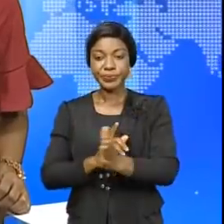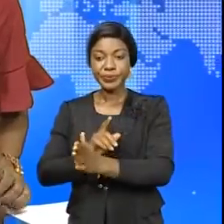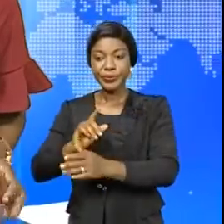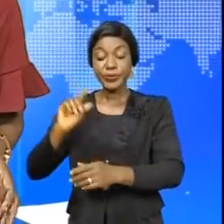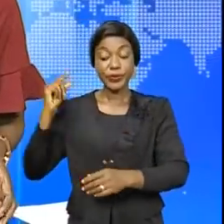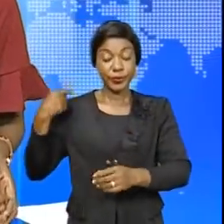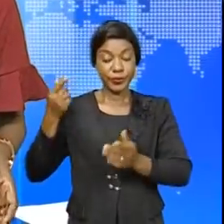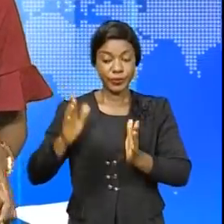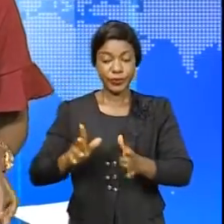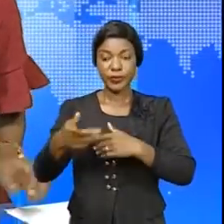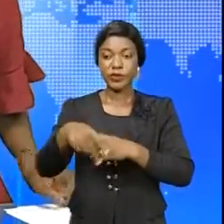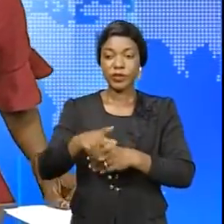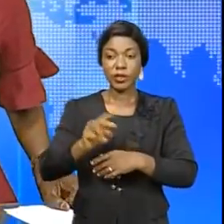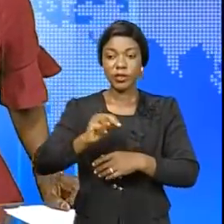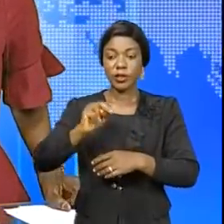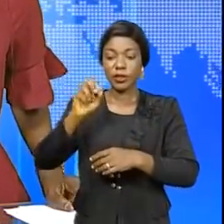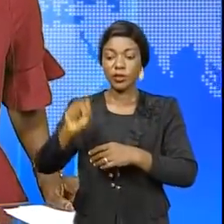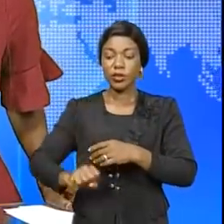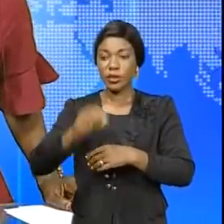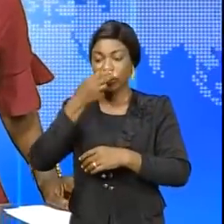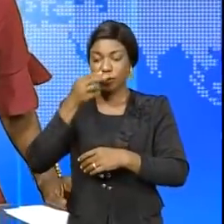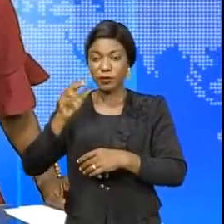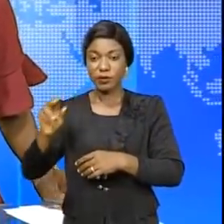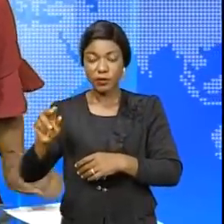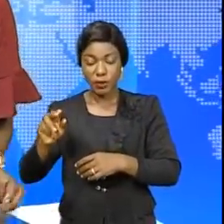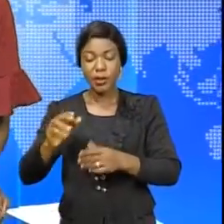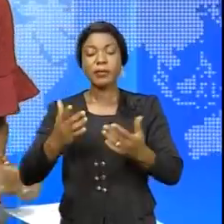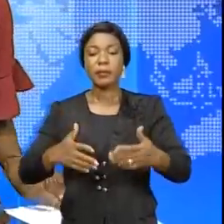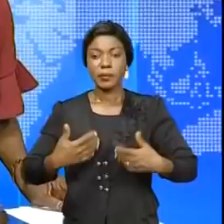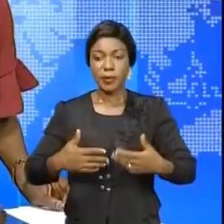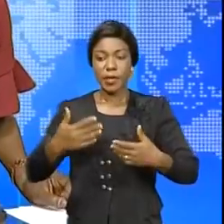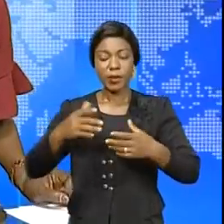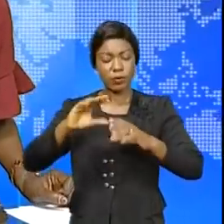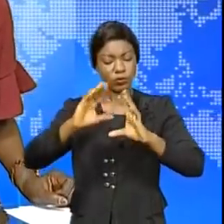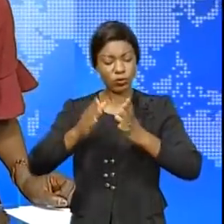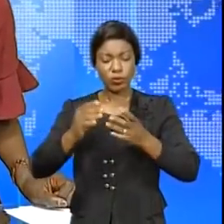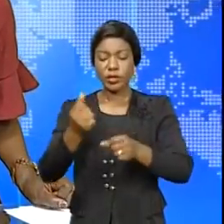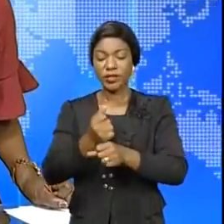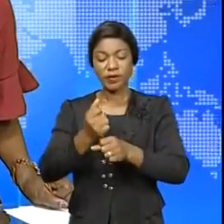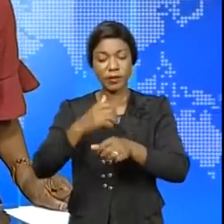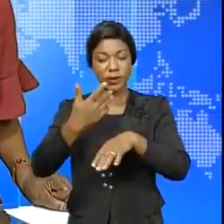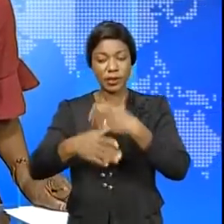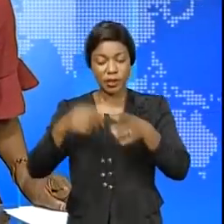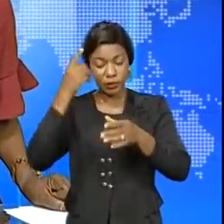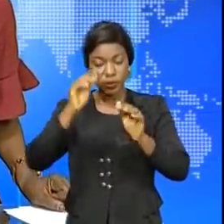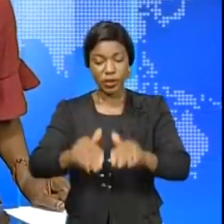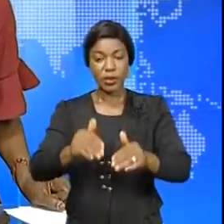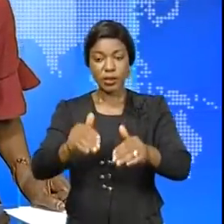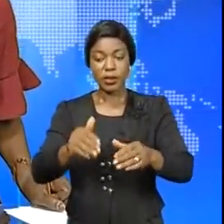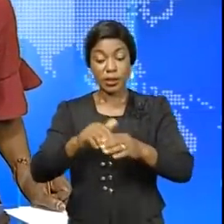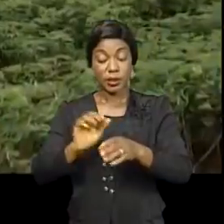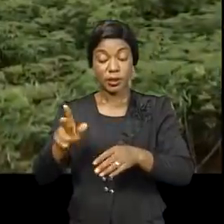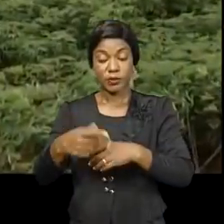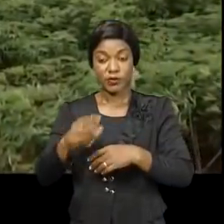gouvernement provincial du Sud-Kivu est fié des résultats obtenus dans des secteurs de l'agriculture et infrastructures de cette province.